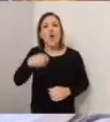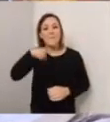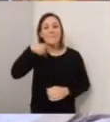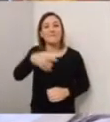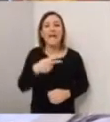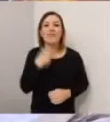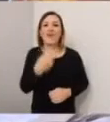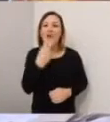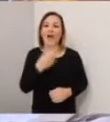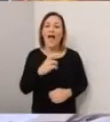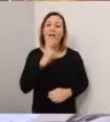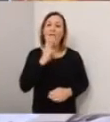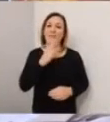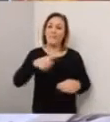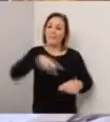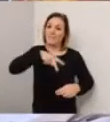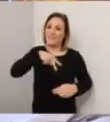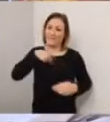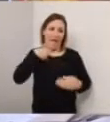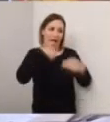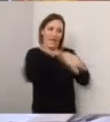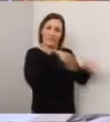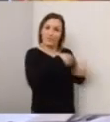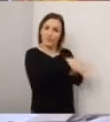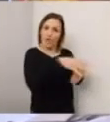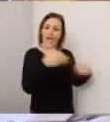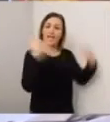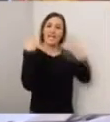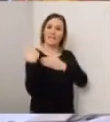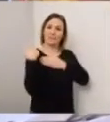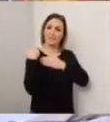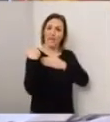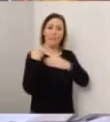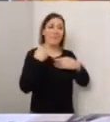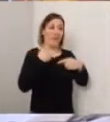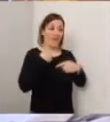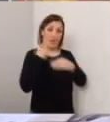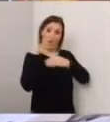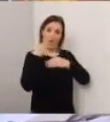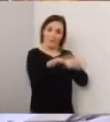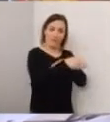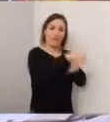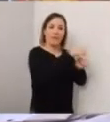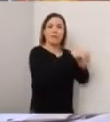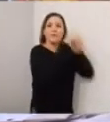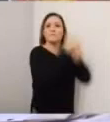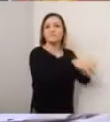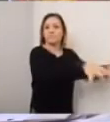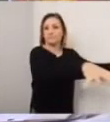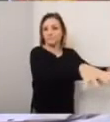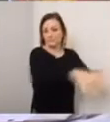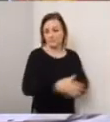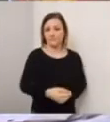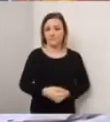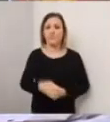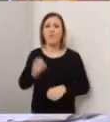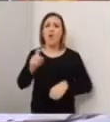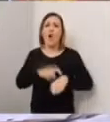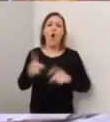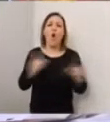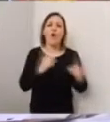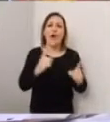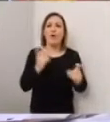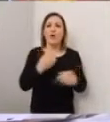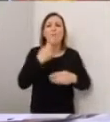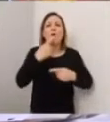semplicemente un messaggio vocale, una certe priata, veicolata da un irresponsabile, che dà una situazione in evoluzione a una